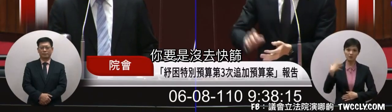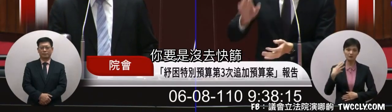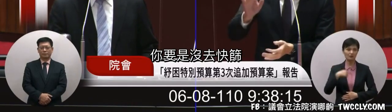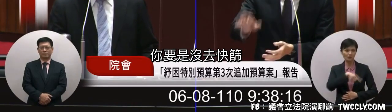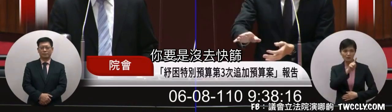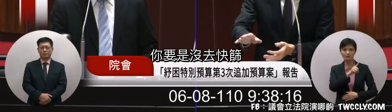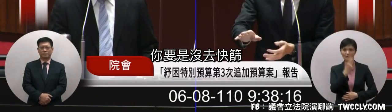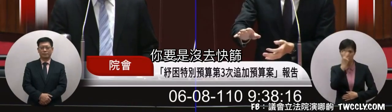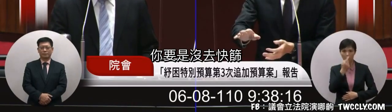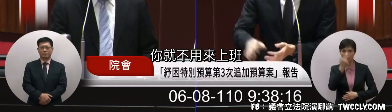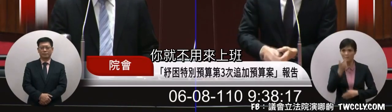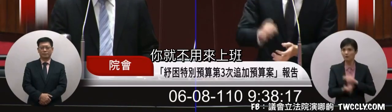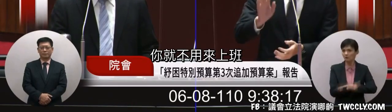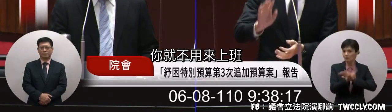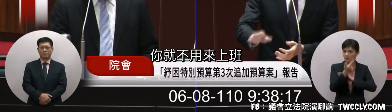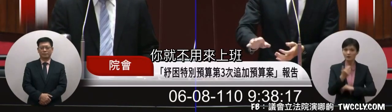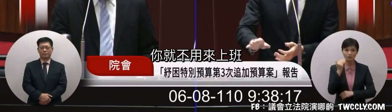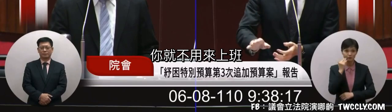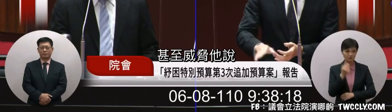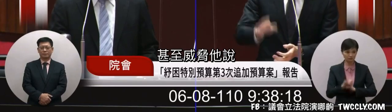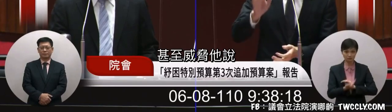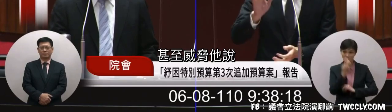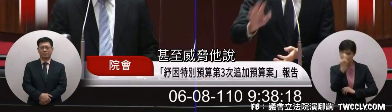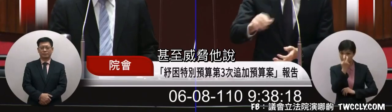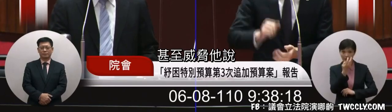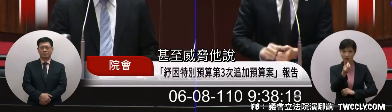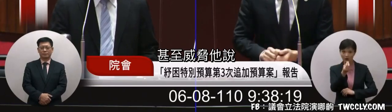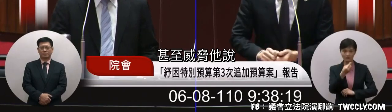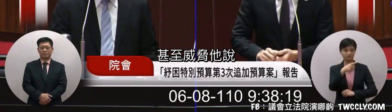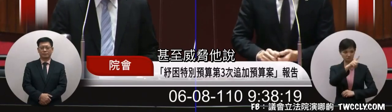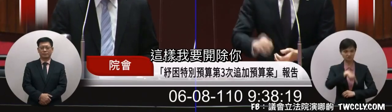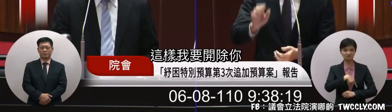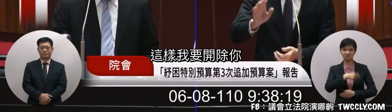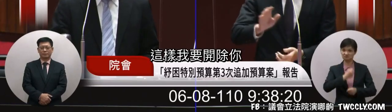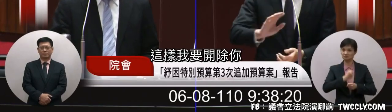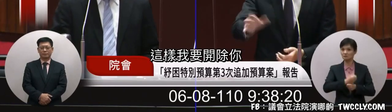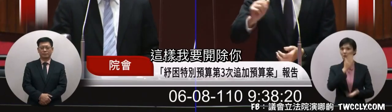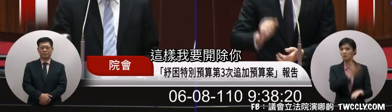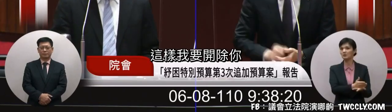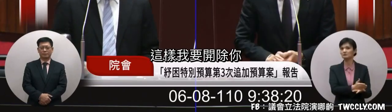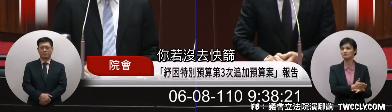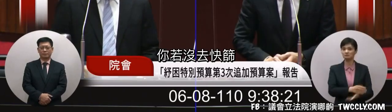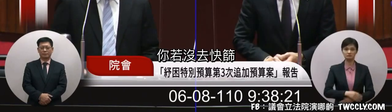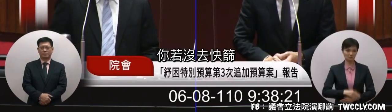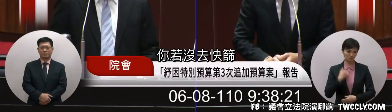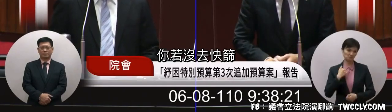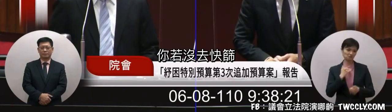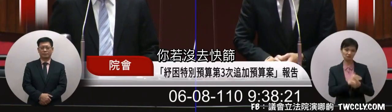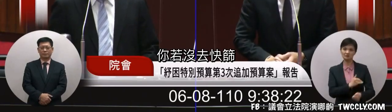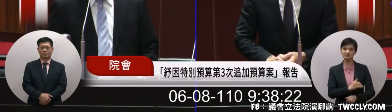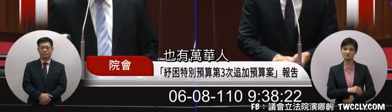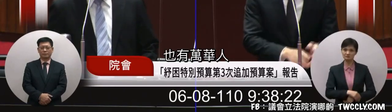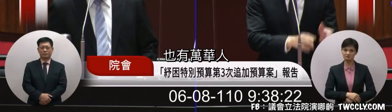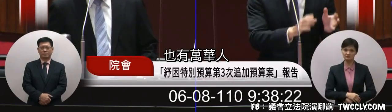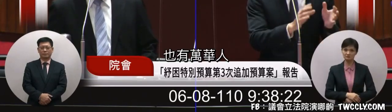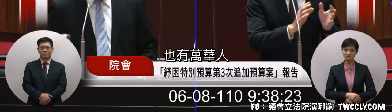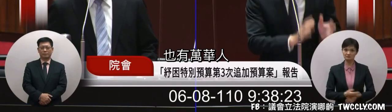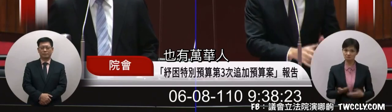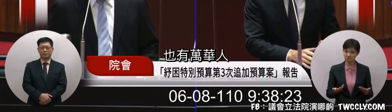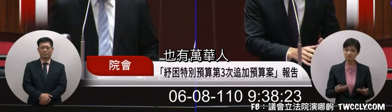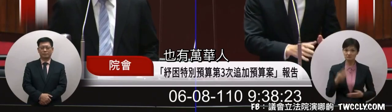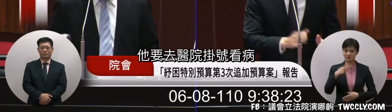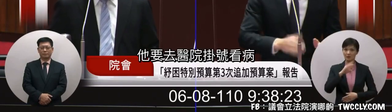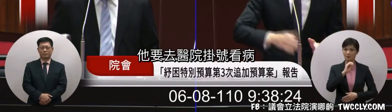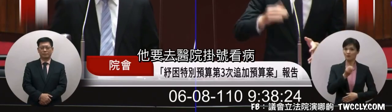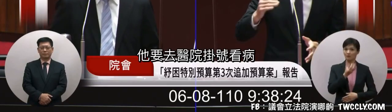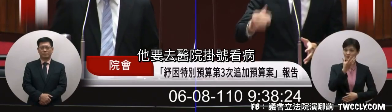胎你如果沒有去快胎你就不用來上班甚至跟違法說我這樣我要替你開賭你如果沒有去快胎也有漫